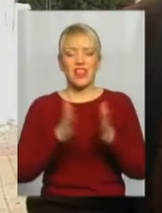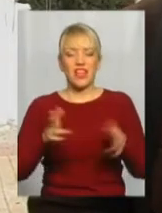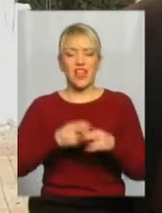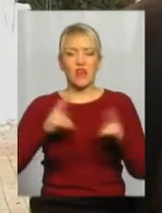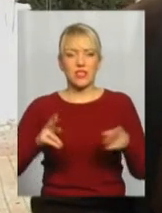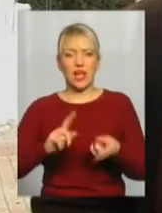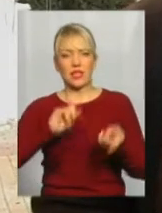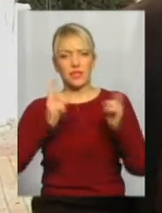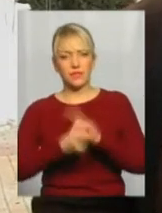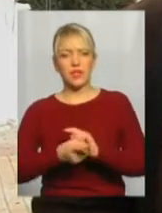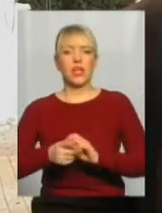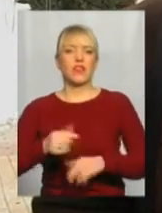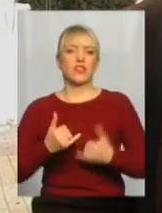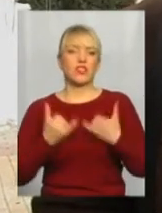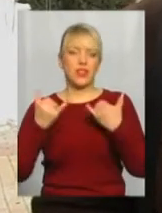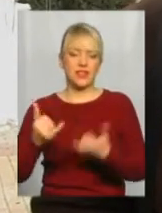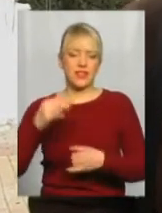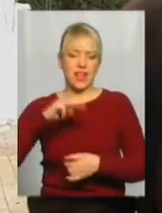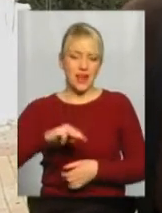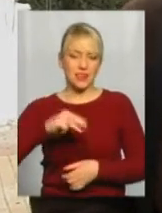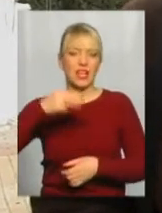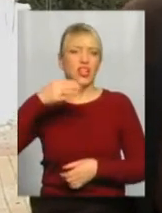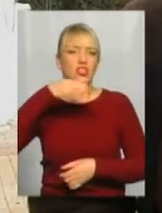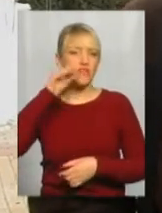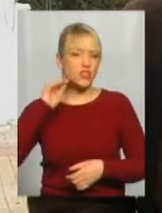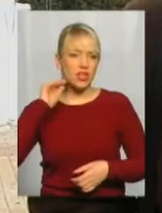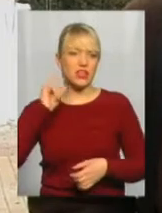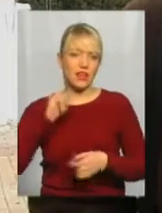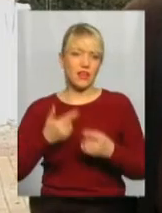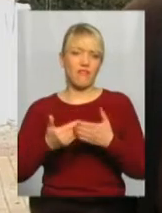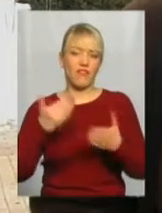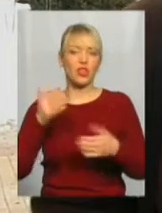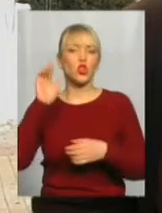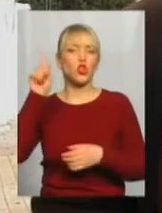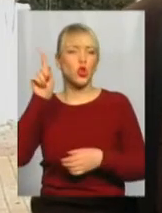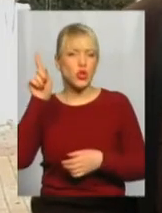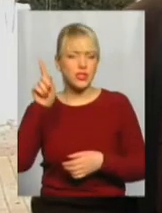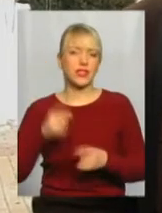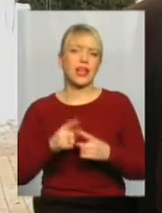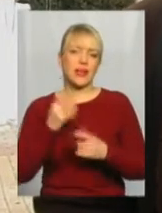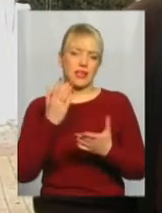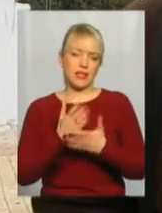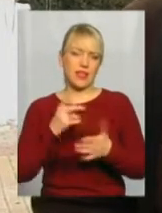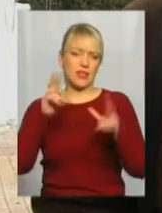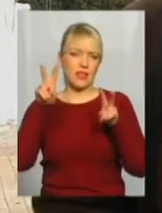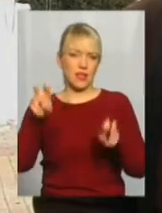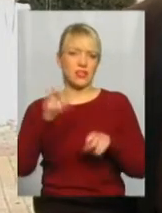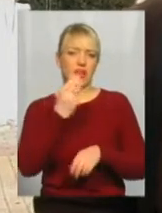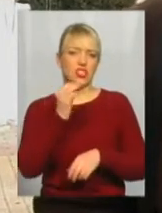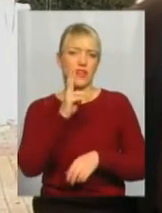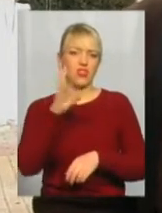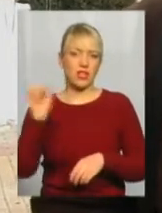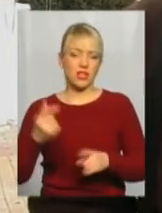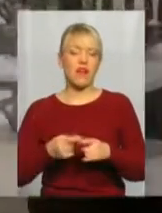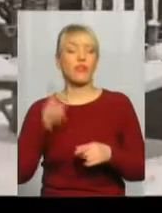на честь Тараса Григорьовича Шевченка. І відтоді вулиця носить назву Шевченка. На той час вона мала вигляд